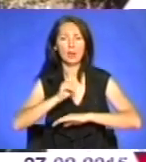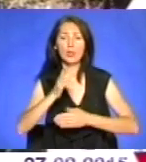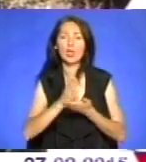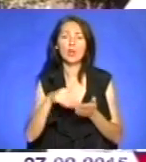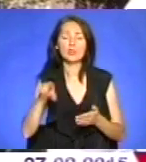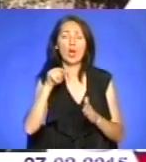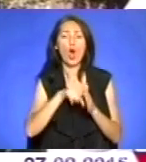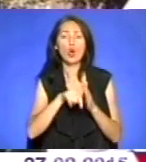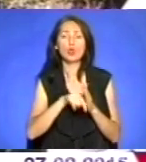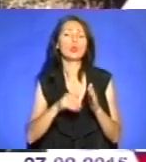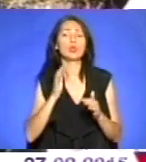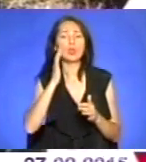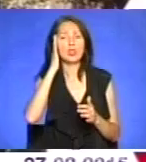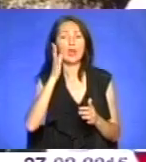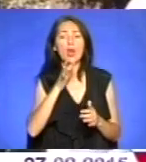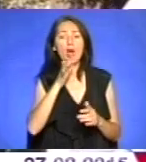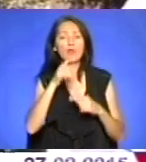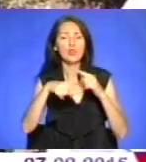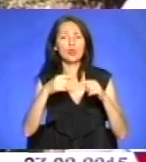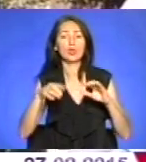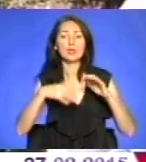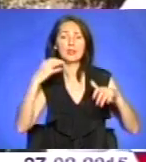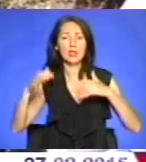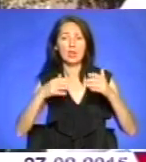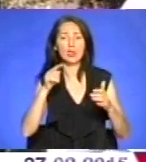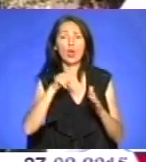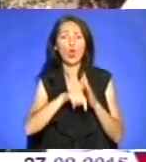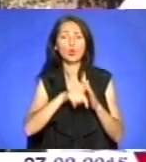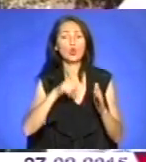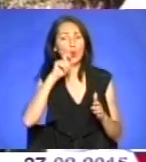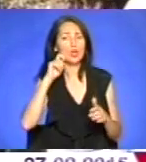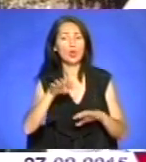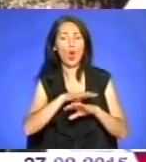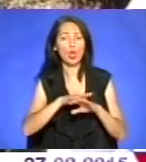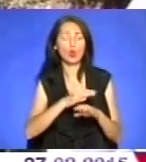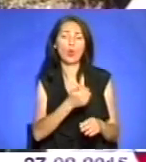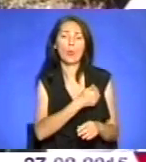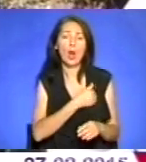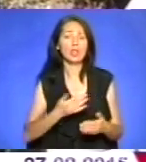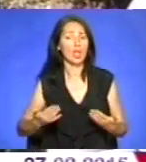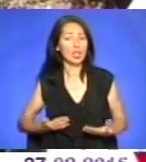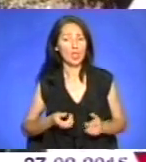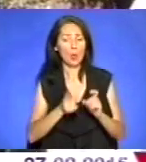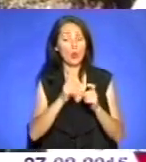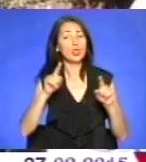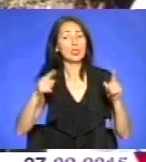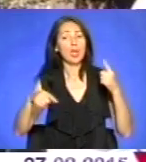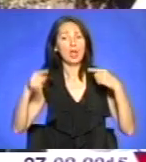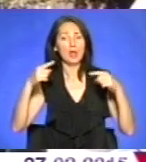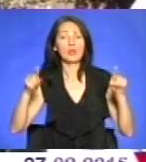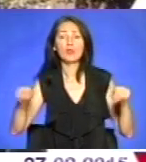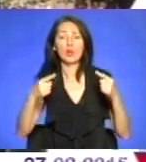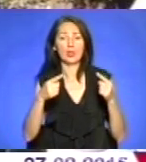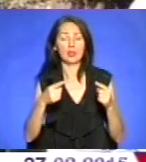вічної стихії. В ній суть українського народу, його прагнення жити, боротися і творити. В ній прагнення українського